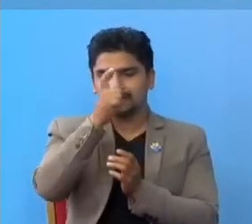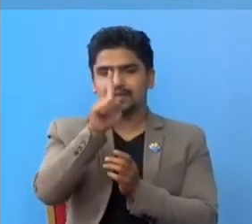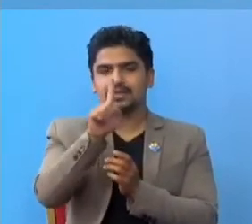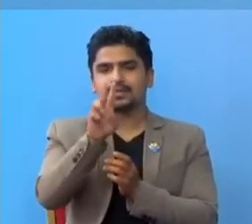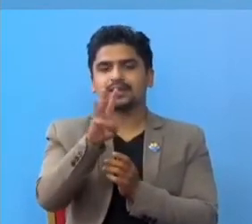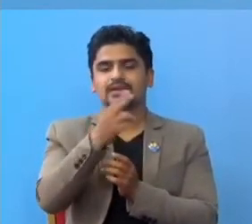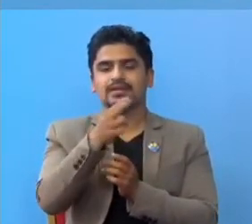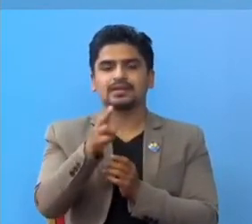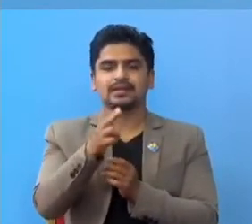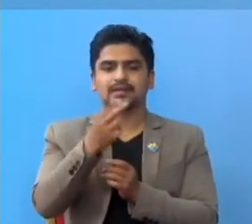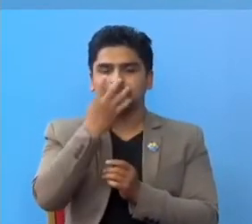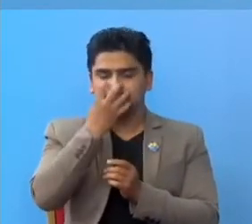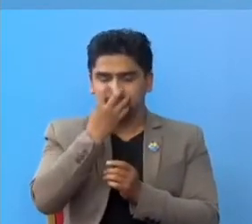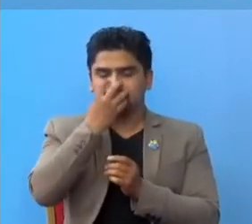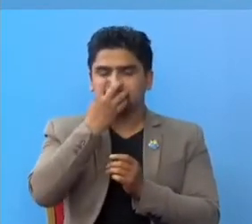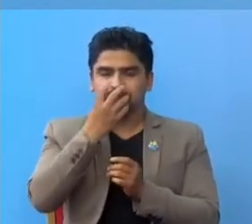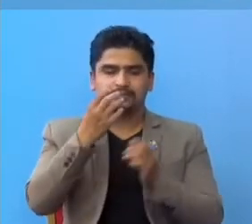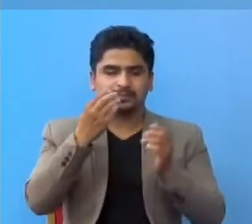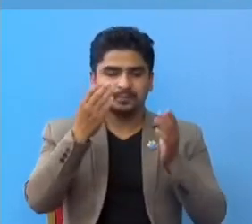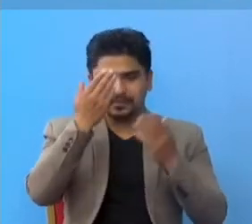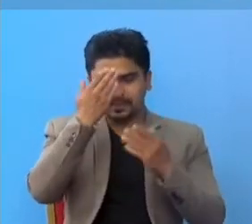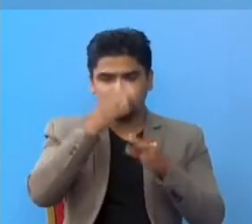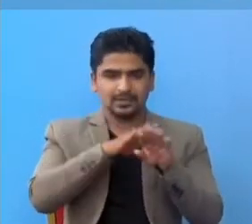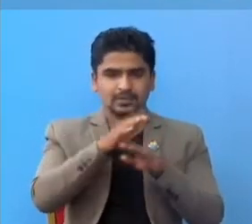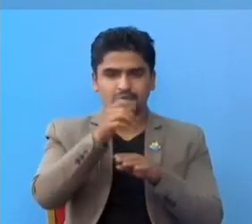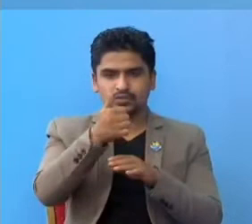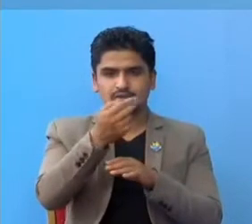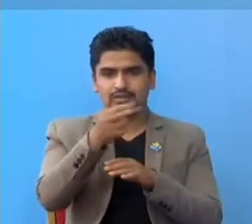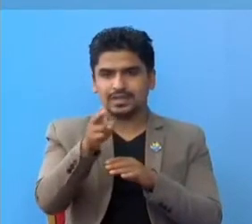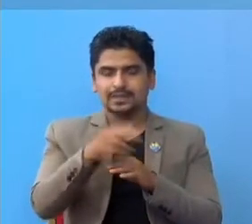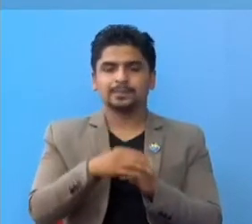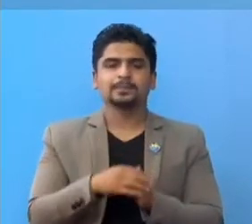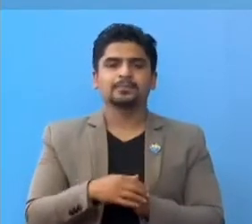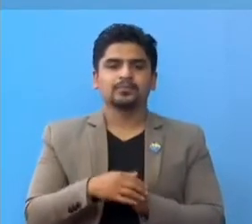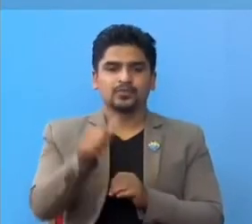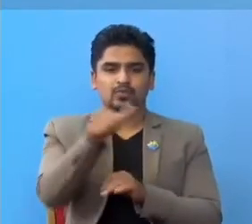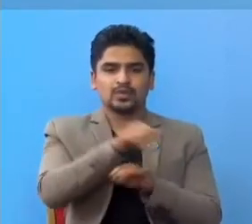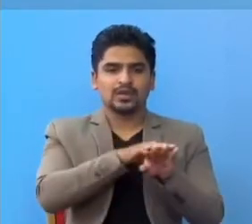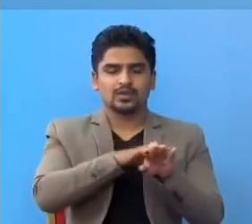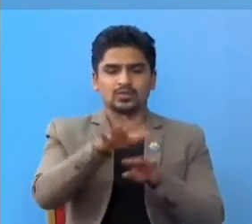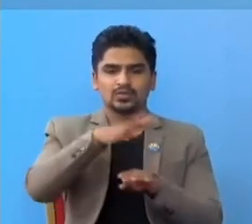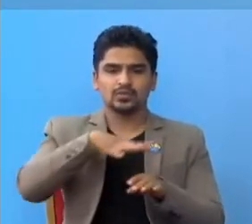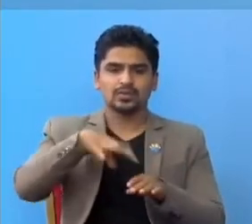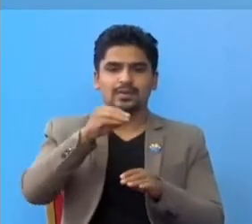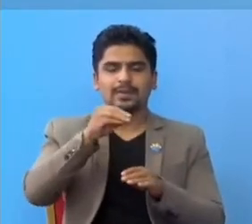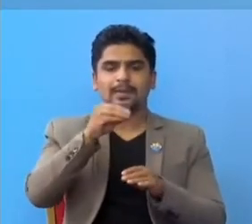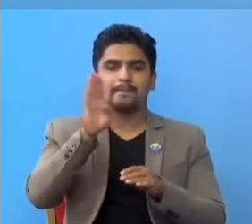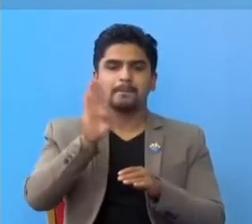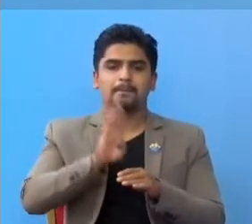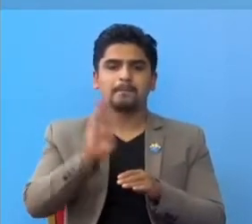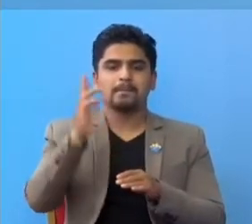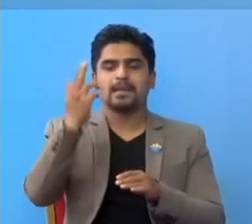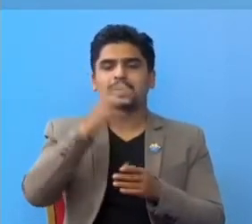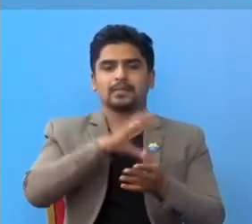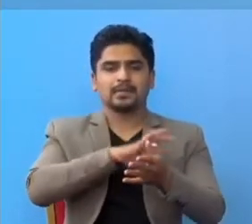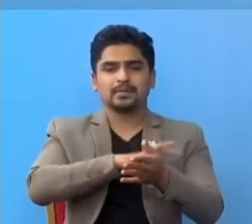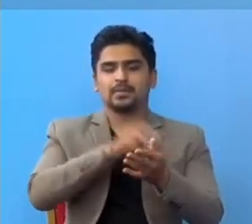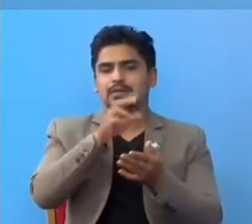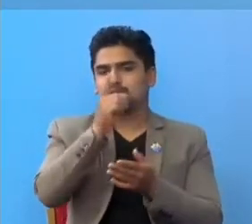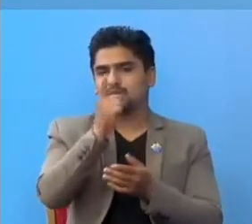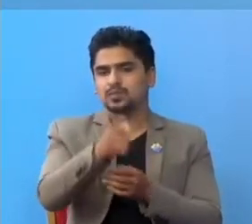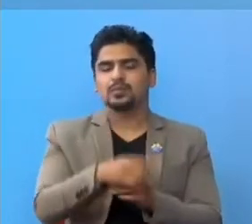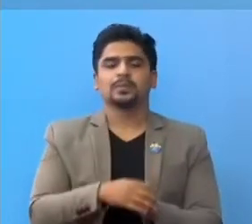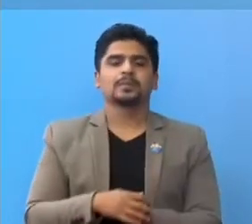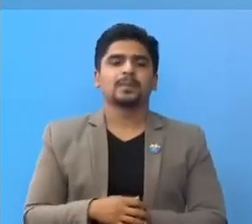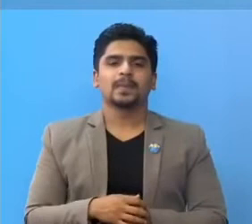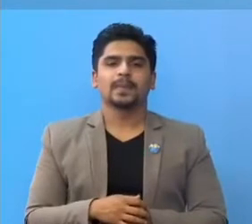जना बेंटिलेटर मा रहे को जम्मा चा जना हुँनुँछ वाहारू सवय बागमती प्रदेश को हुनुँँछ